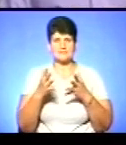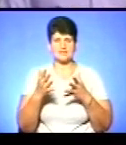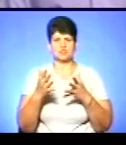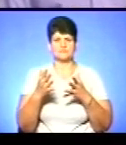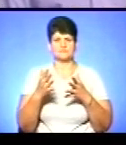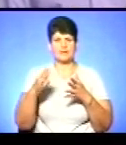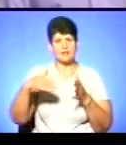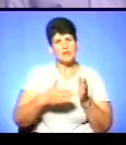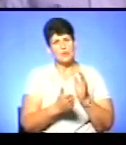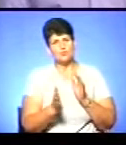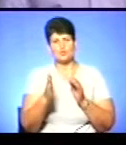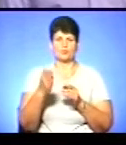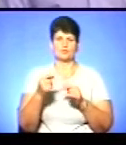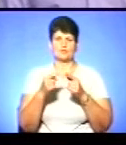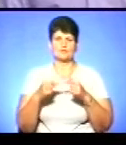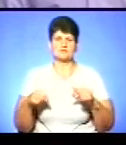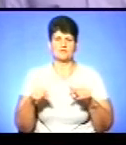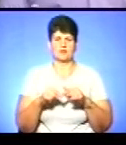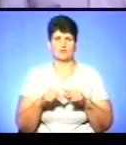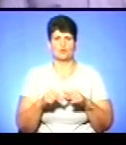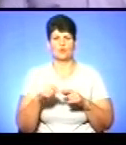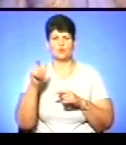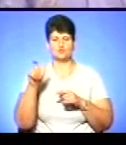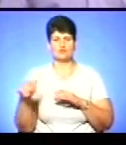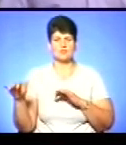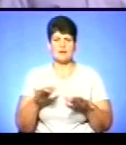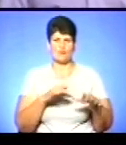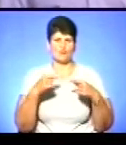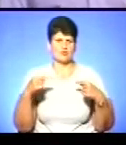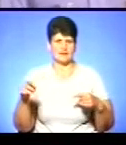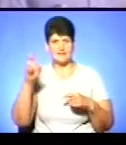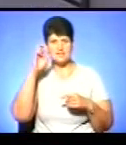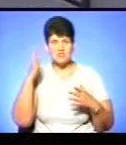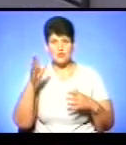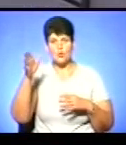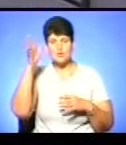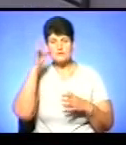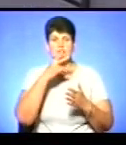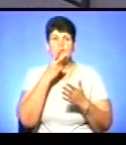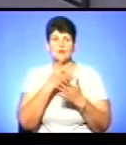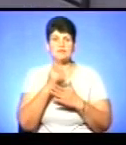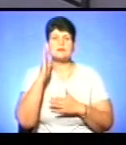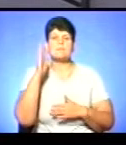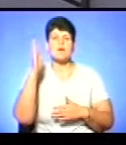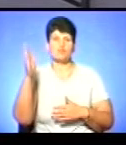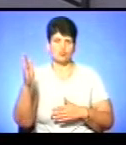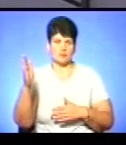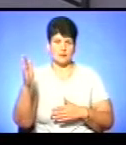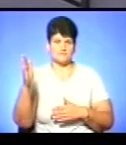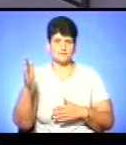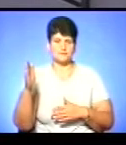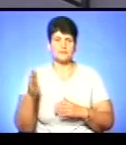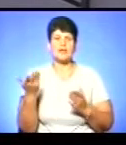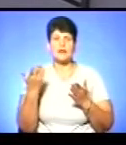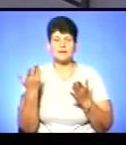людської діяльності в будь-якій державі, в будь-якій країні, і в нас також. Бо освіта моделює майбутнє. І от яку вона